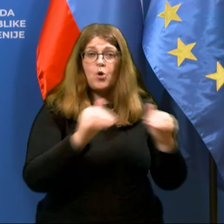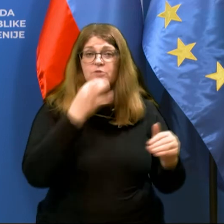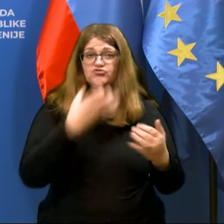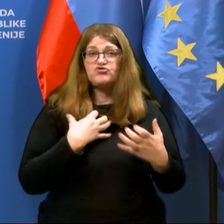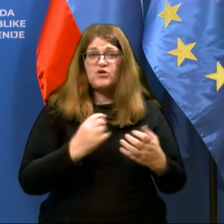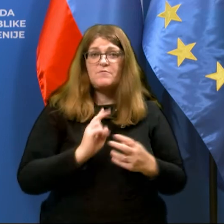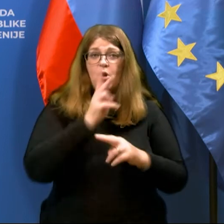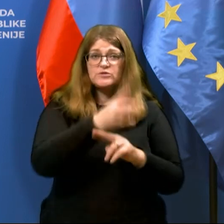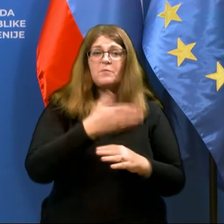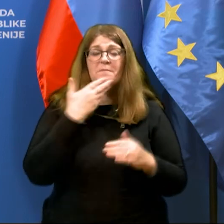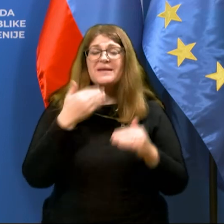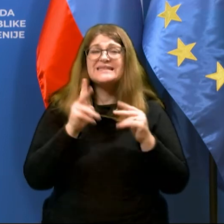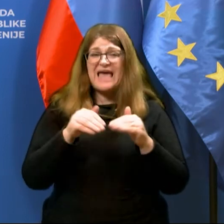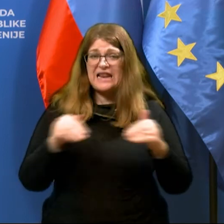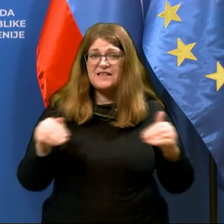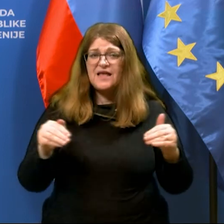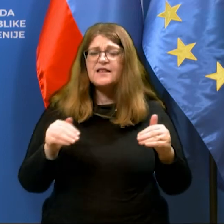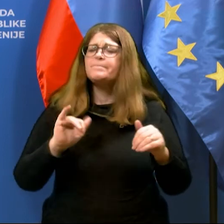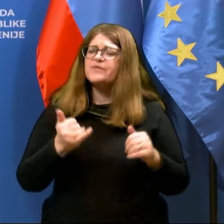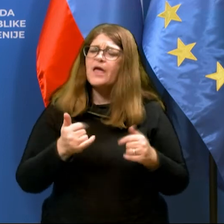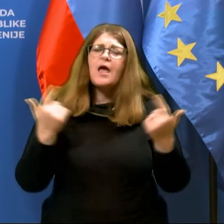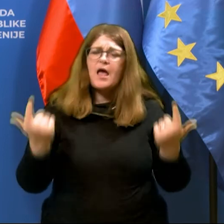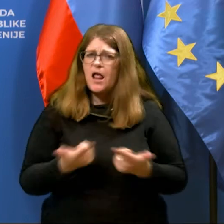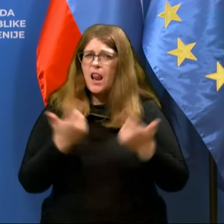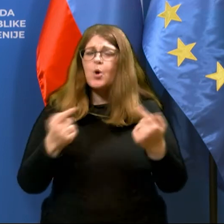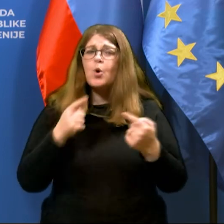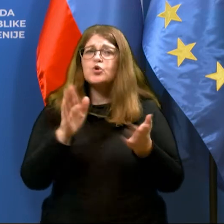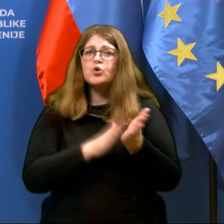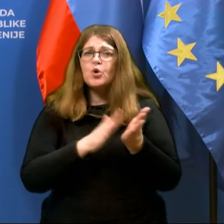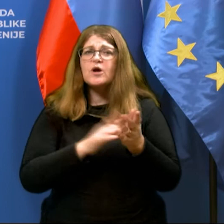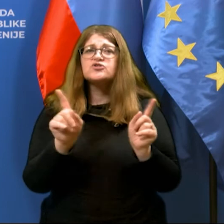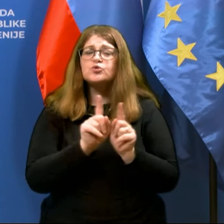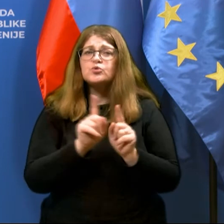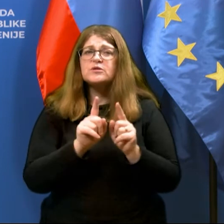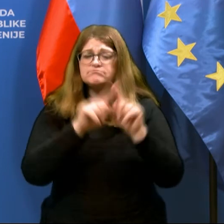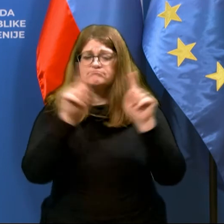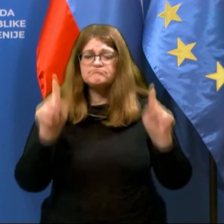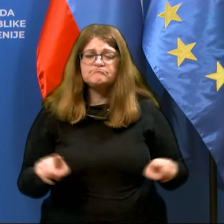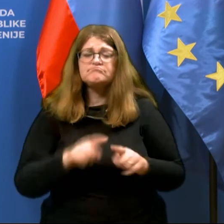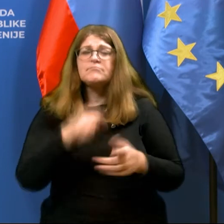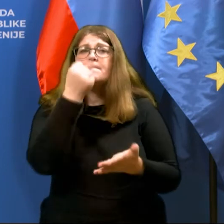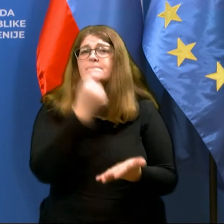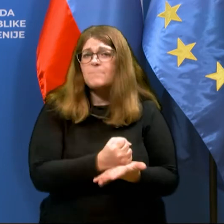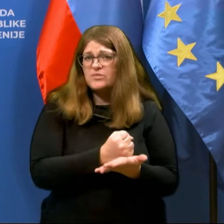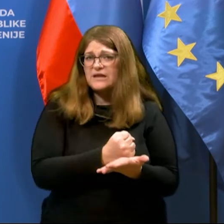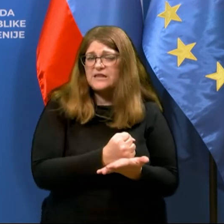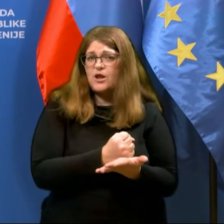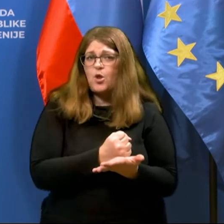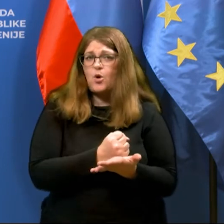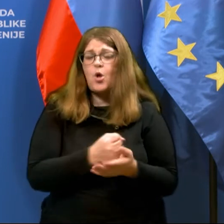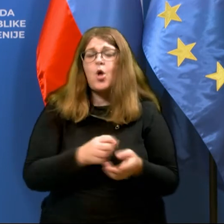vstopati brez karantene, je moč to dokozovati tudi z tem potrdilom oziroma